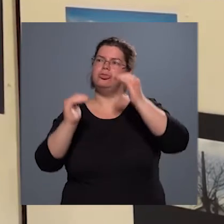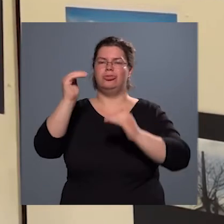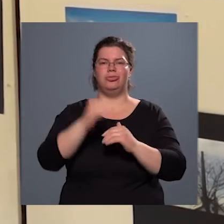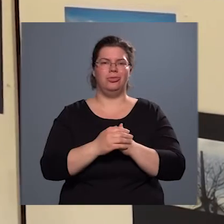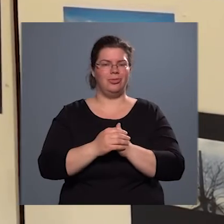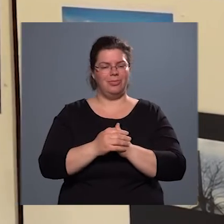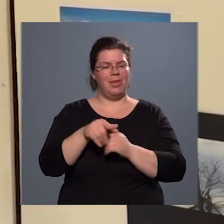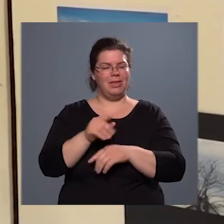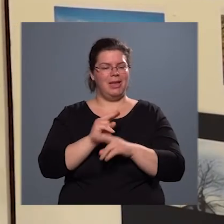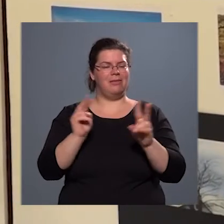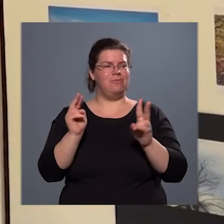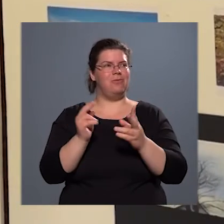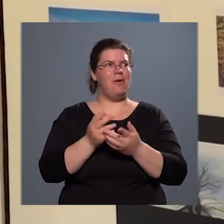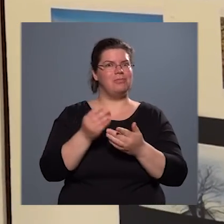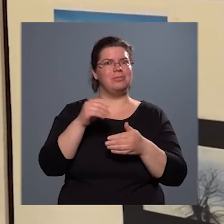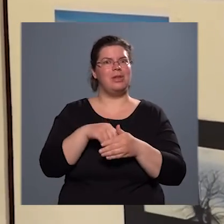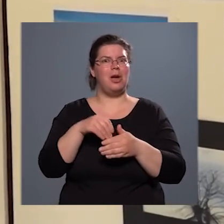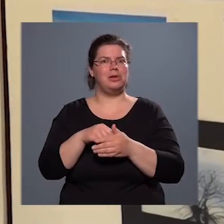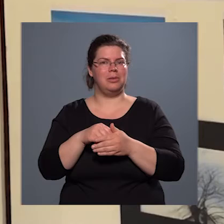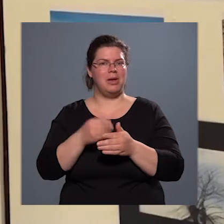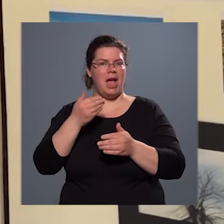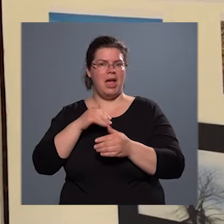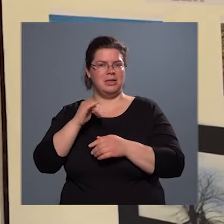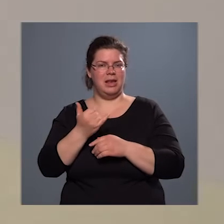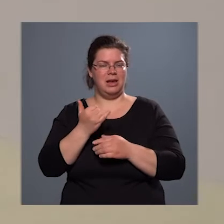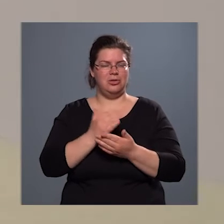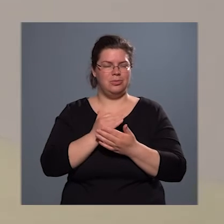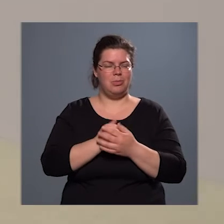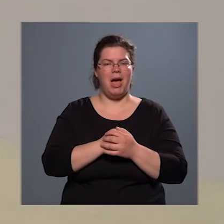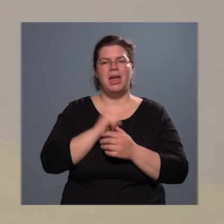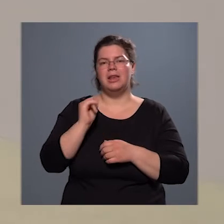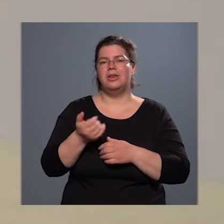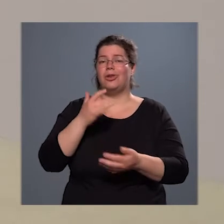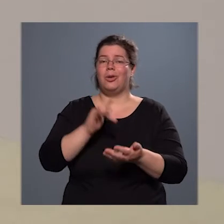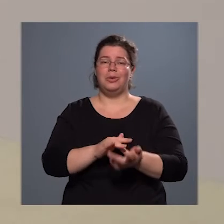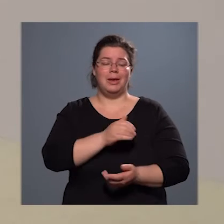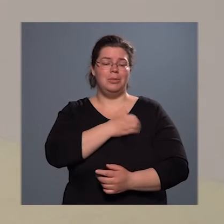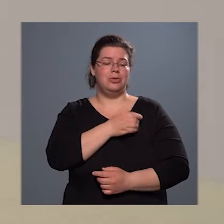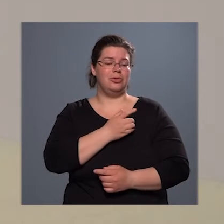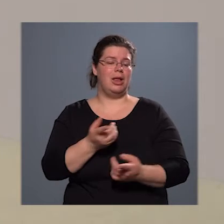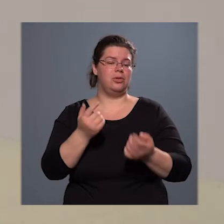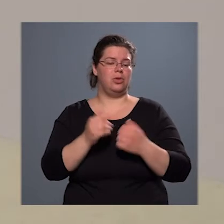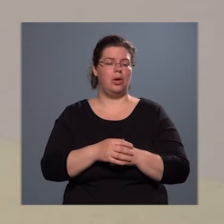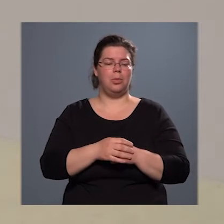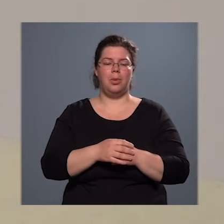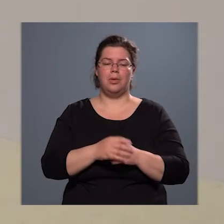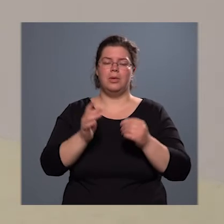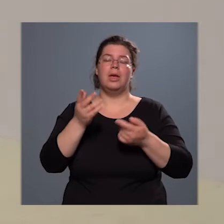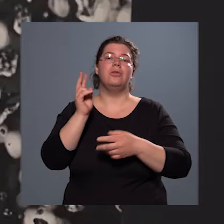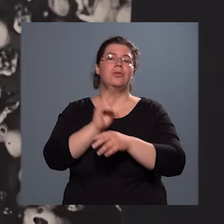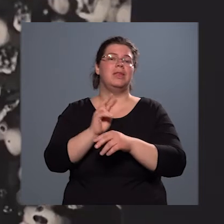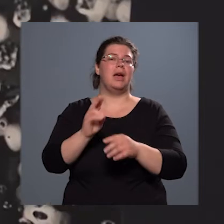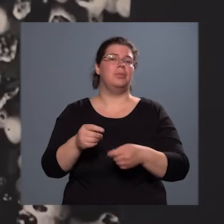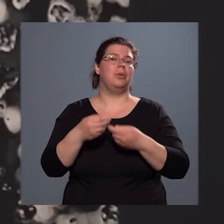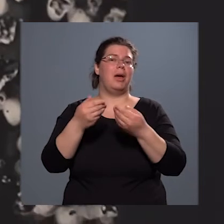tartalmi háttere is már, és a középiskolások közül pedig figyelműbb ajánlom ezt a cseppet,